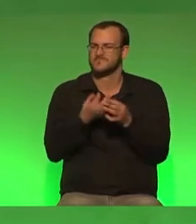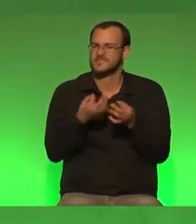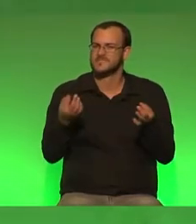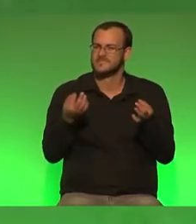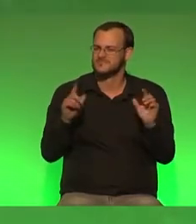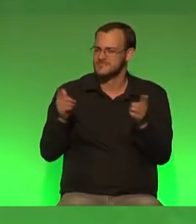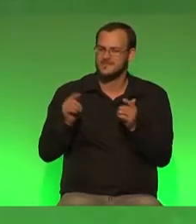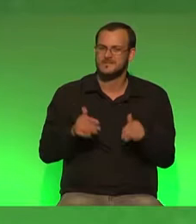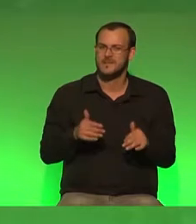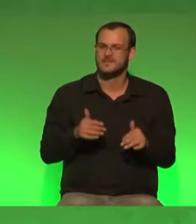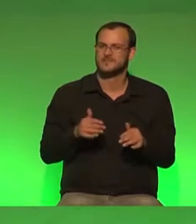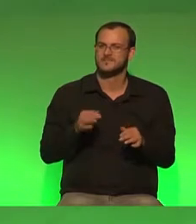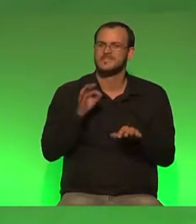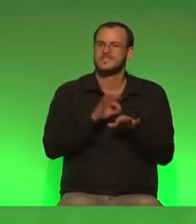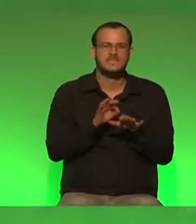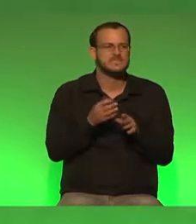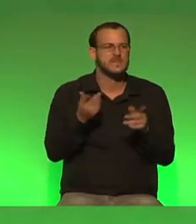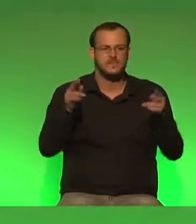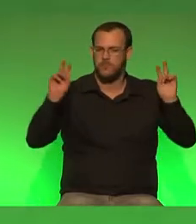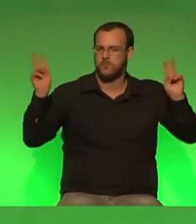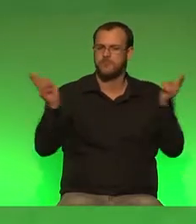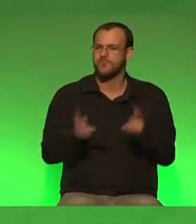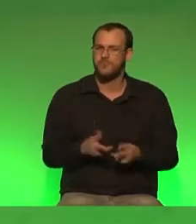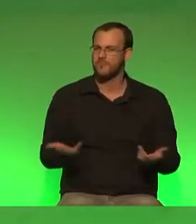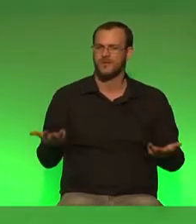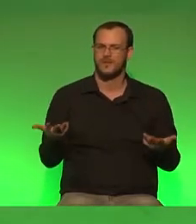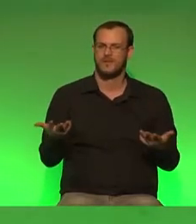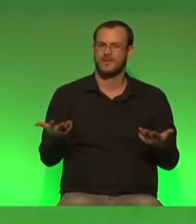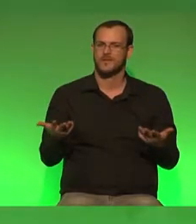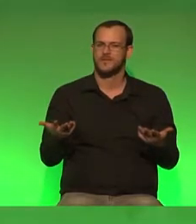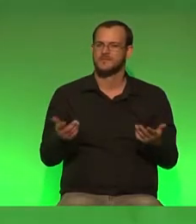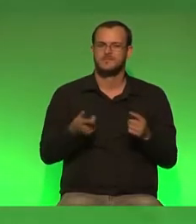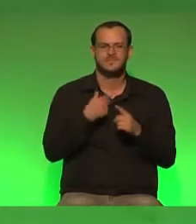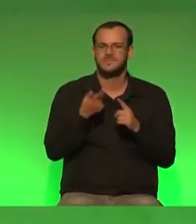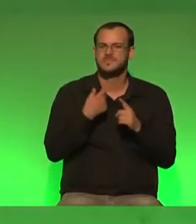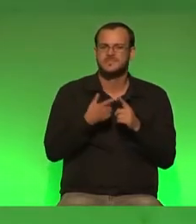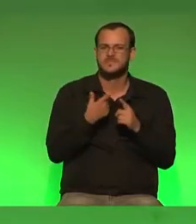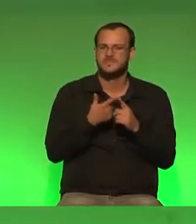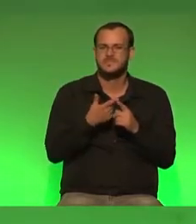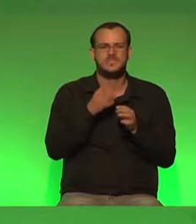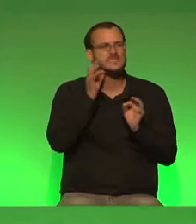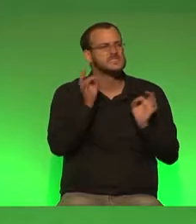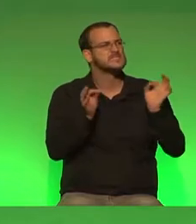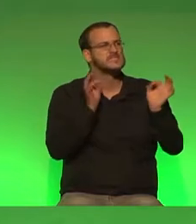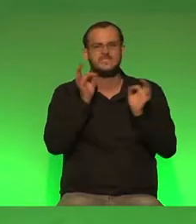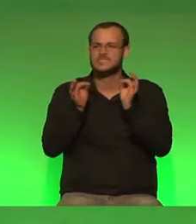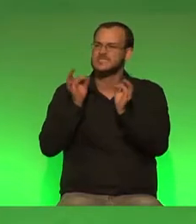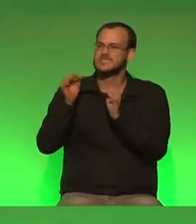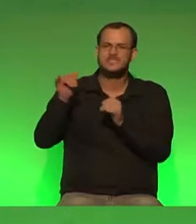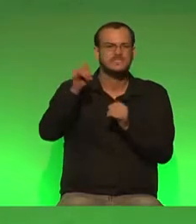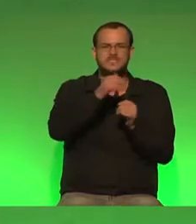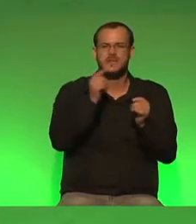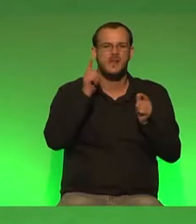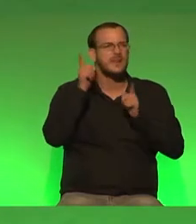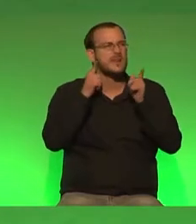Die Insektenpopulationen sind weitgehend zusammengebrochen, die Zahl des Summens und Sirrens, die